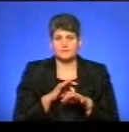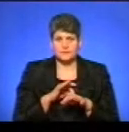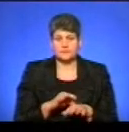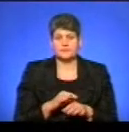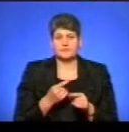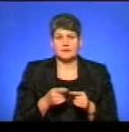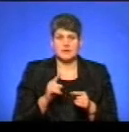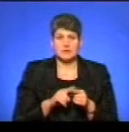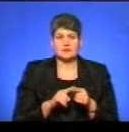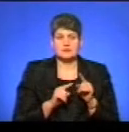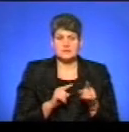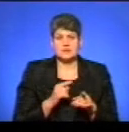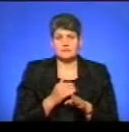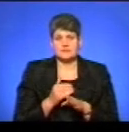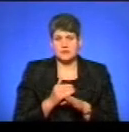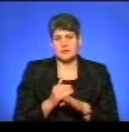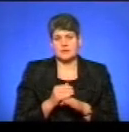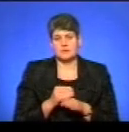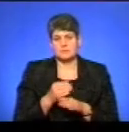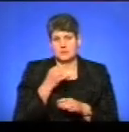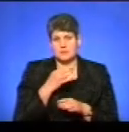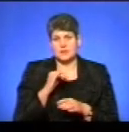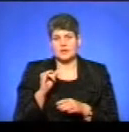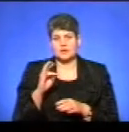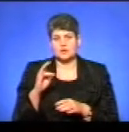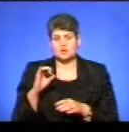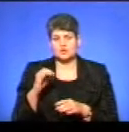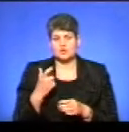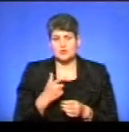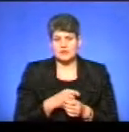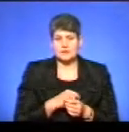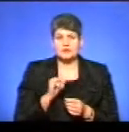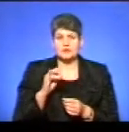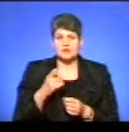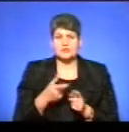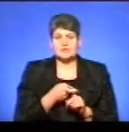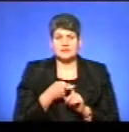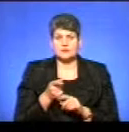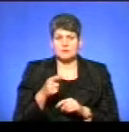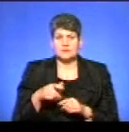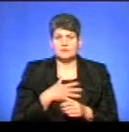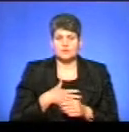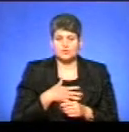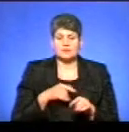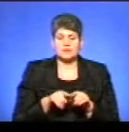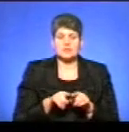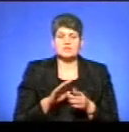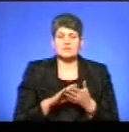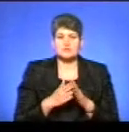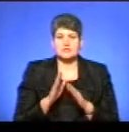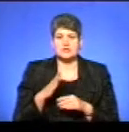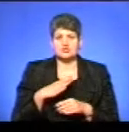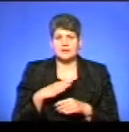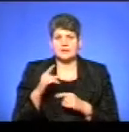оцей виділення препаратів інсуліну. Однак інсулінозалежні тернополяни хвилюються, що така ж ситуація їх